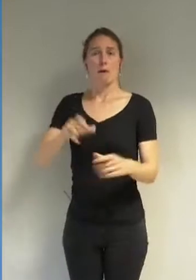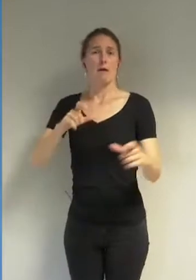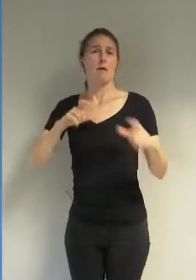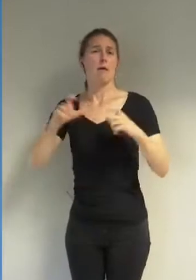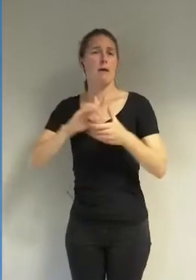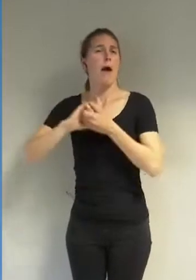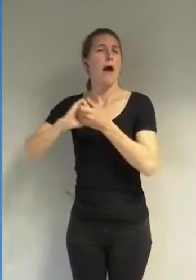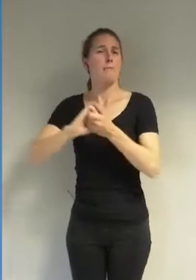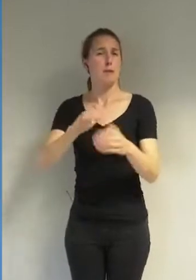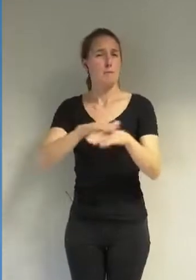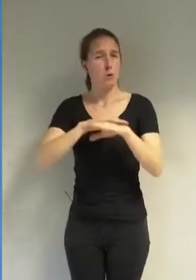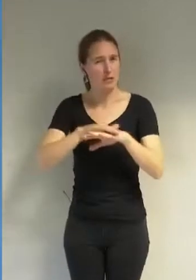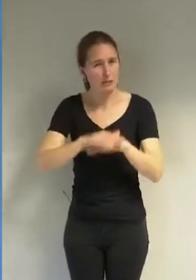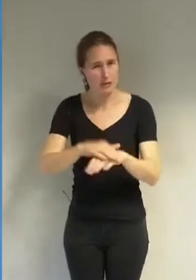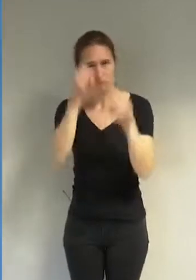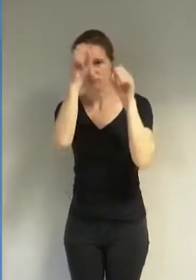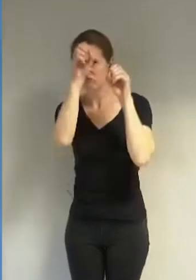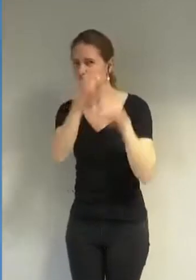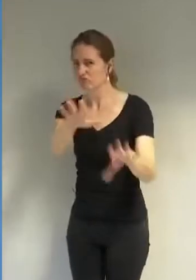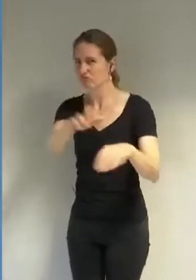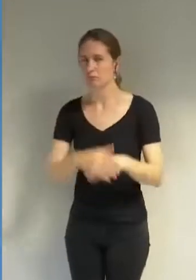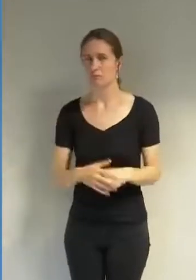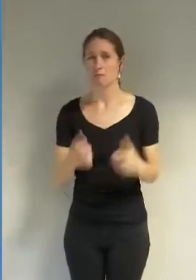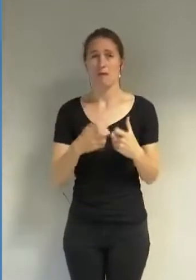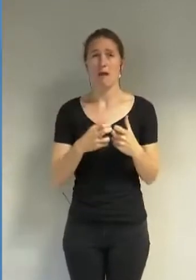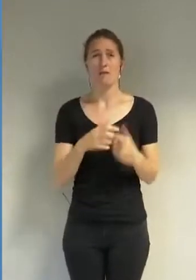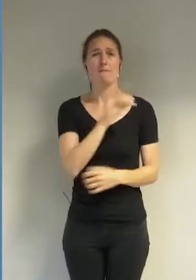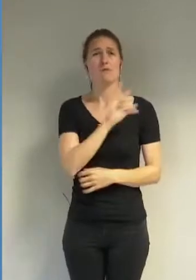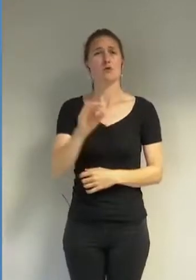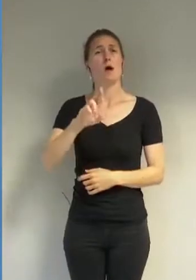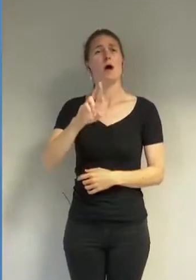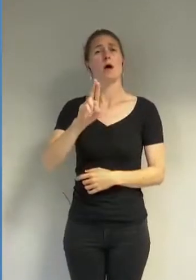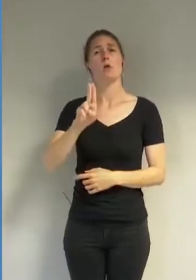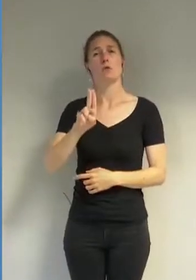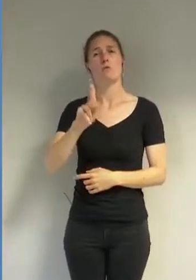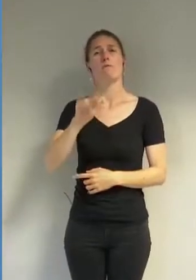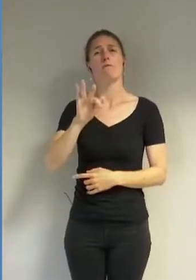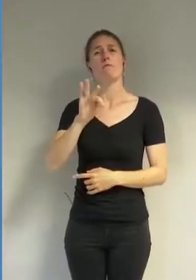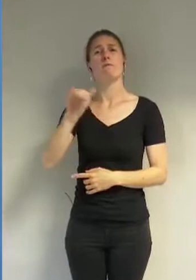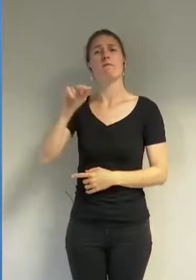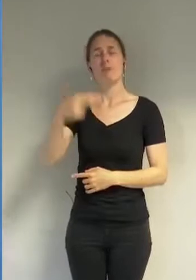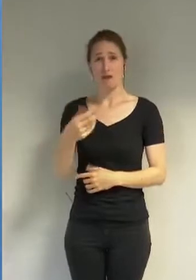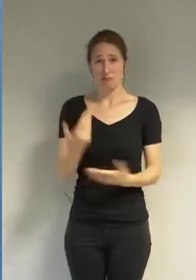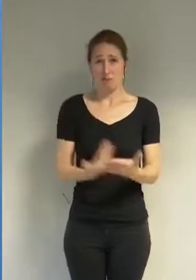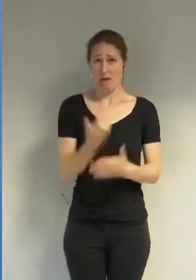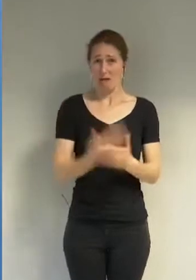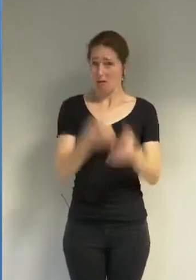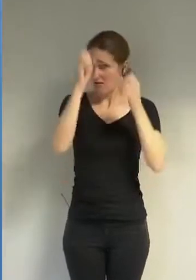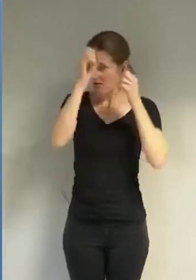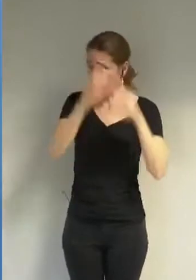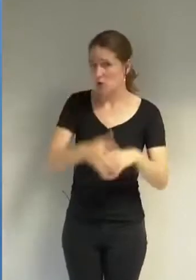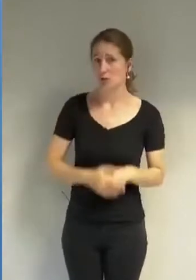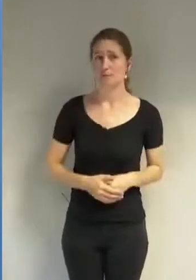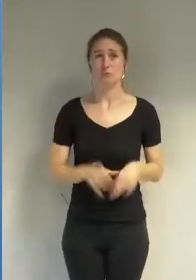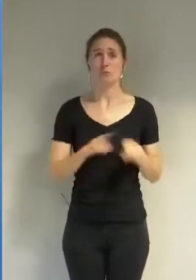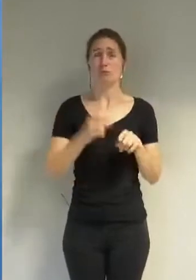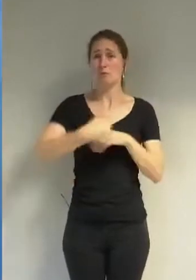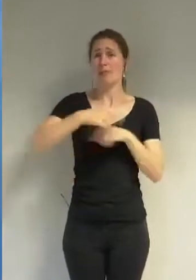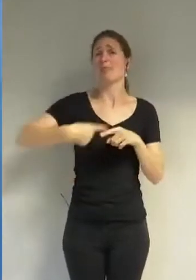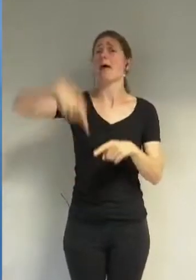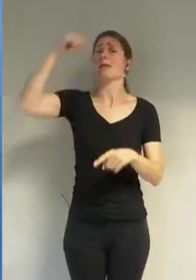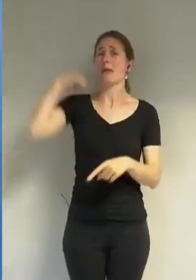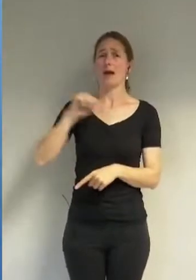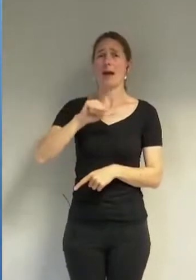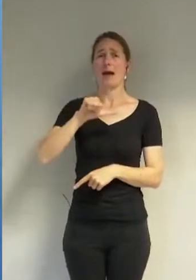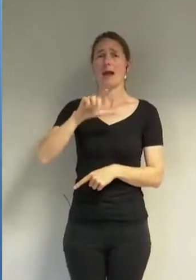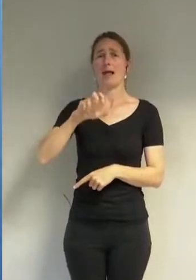Corbière, la semaine dernière, François Ruffin, encore ce matin, je cite « Qu'il se débrouille avec son burkini, j'en ai rien à faire. Quand je rencontre les musulmans, ce n'est pas